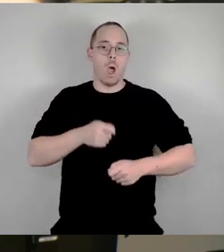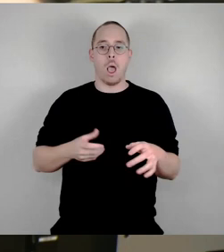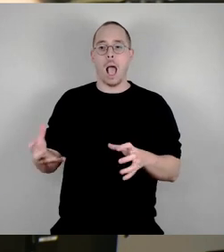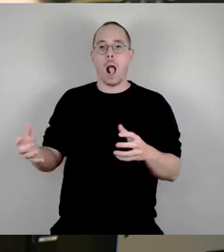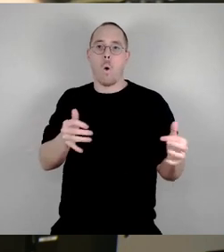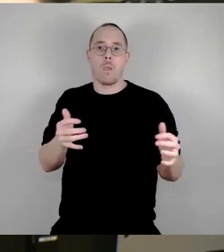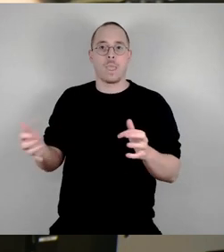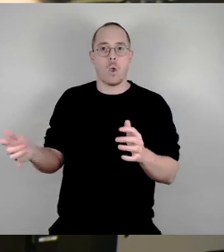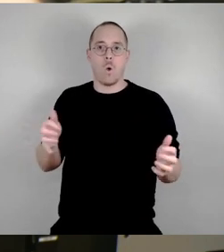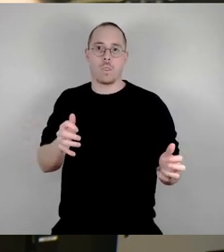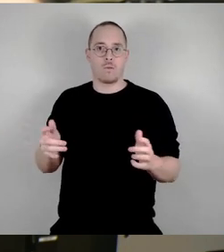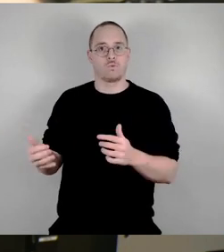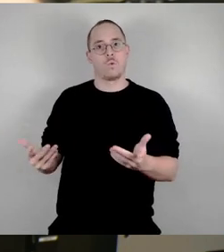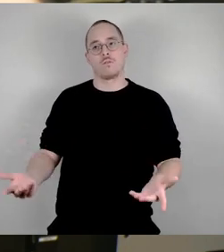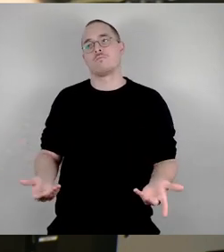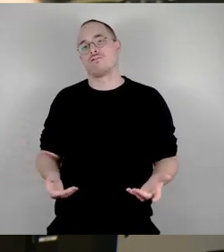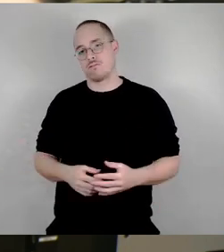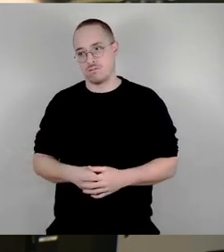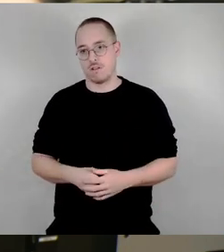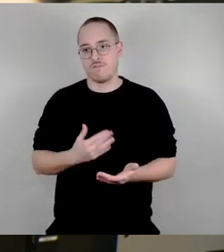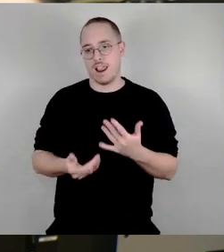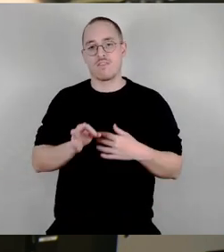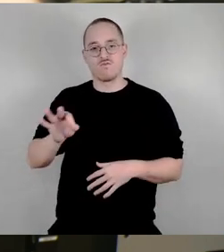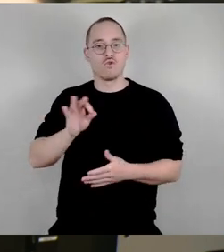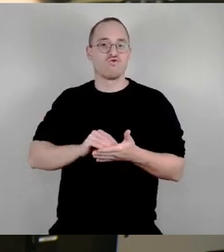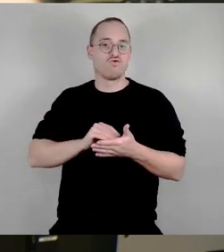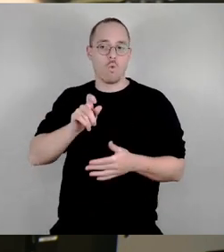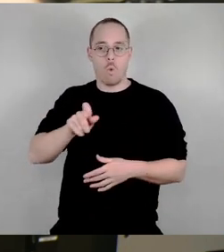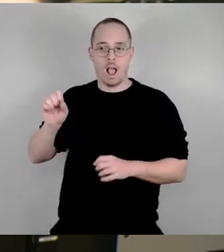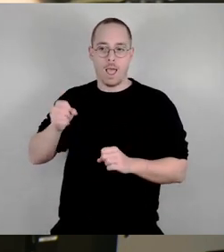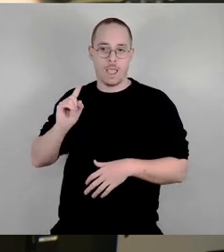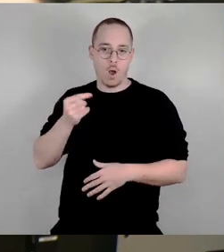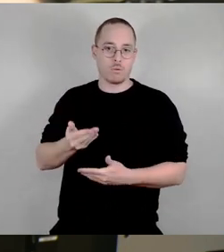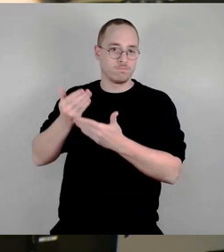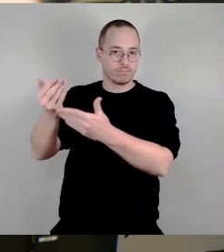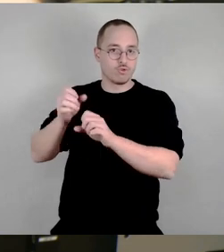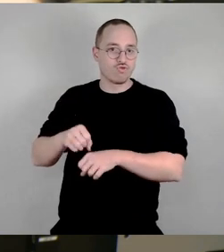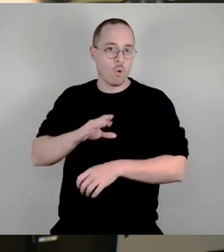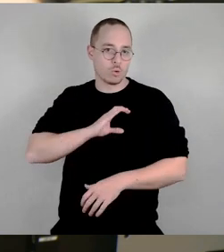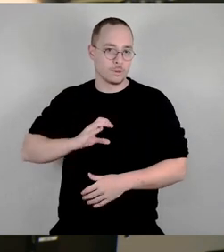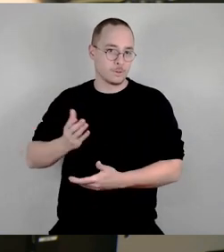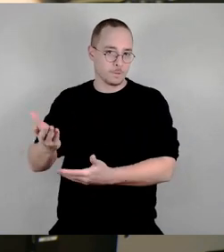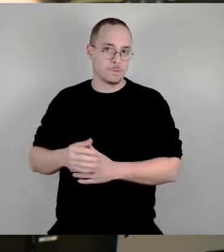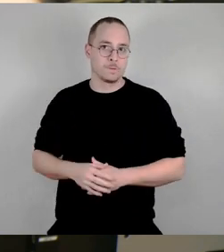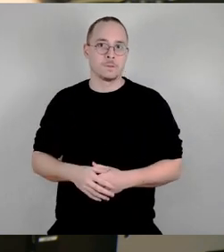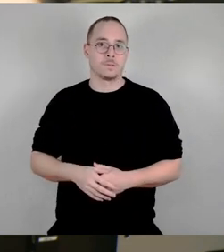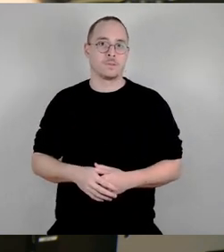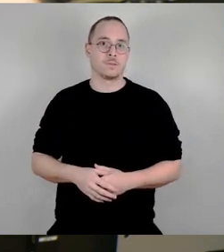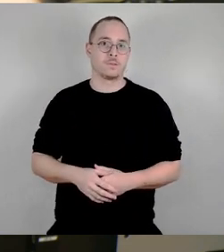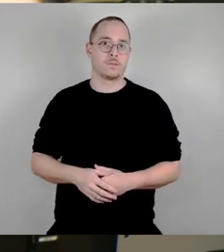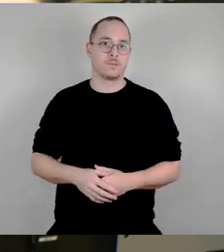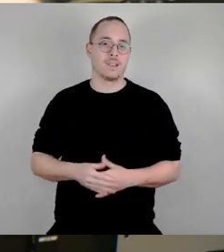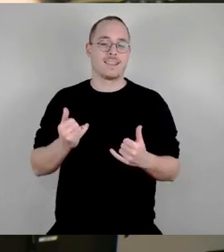berücksichtigen Sie unseren Änderungsantrag, stimmen Sie dem zu, damit wir eventuell mal wirklich einen Deckel auf die Büchse der Pandora